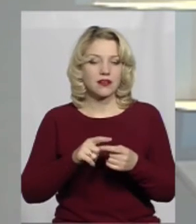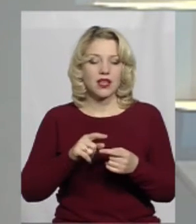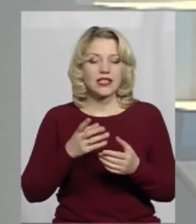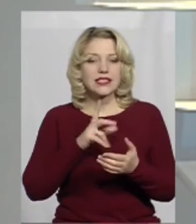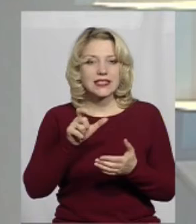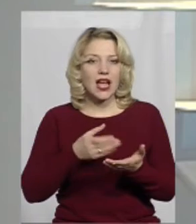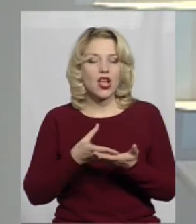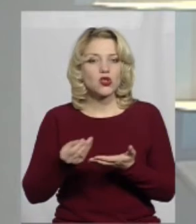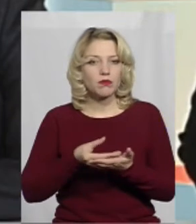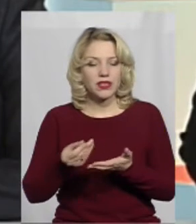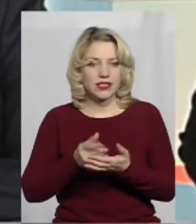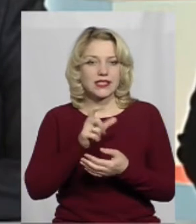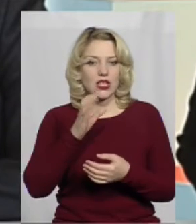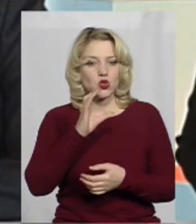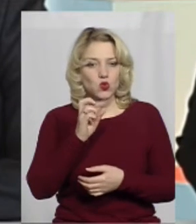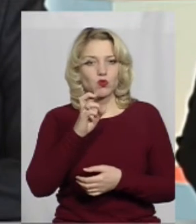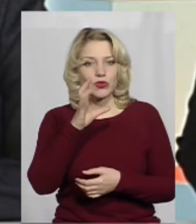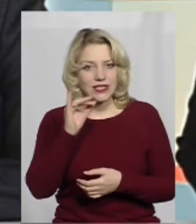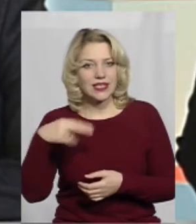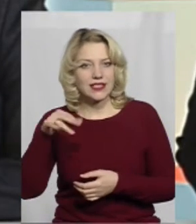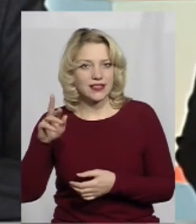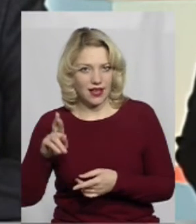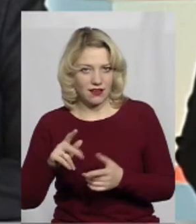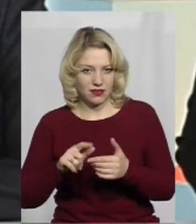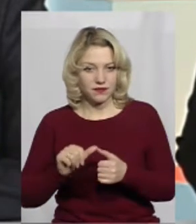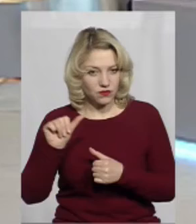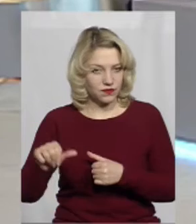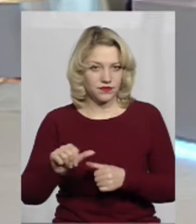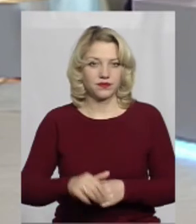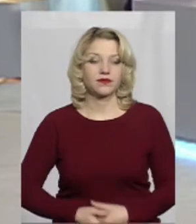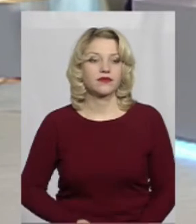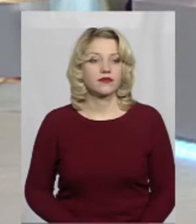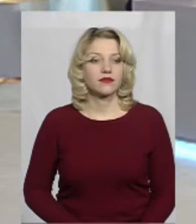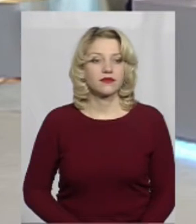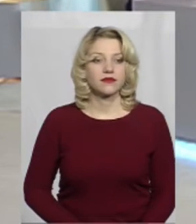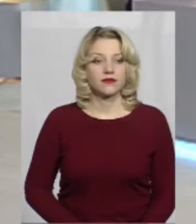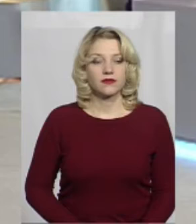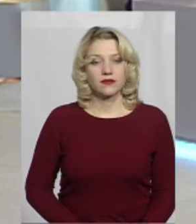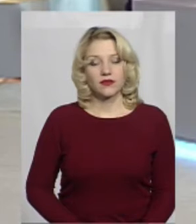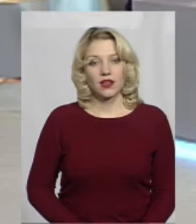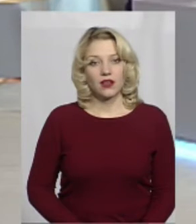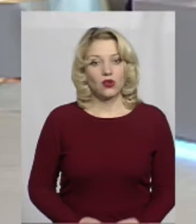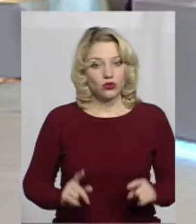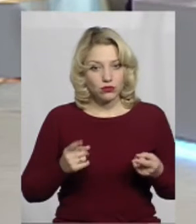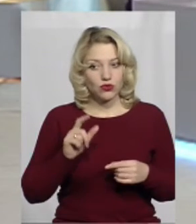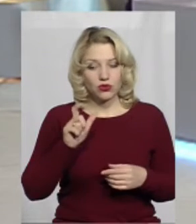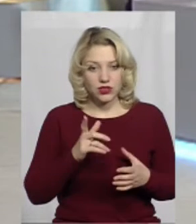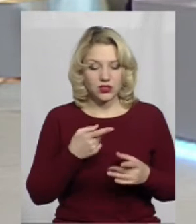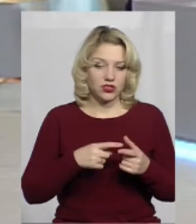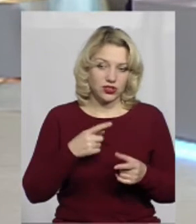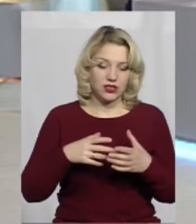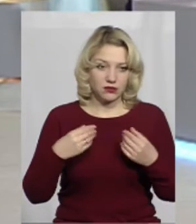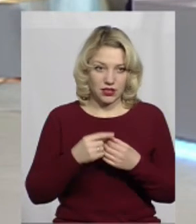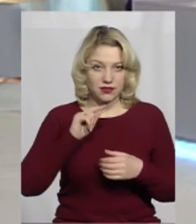про оплату субсидій, власне, коштів субсидії. Прошу, ви не договорили, пане Водин. Так, людина чи сім'я,